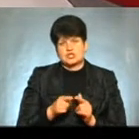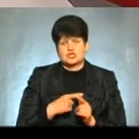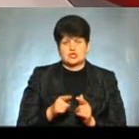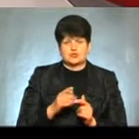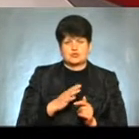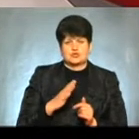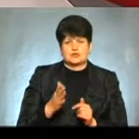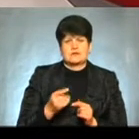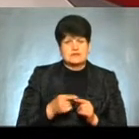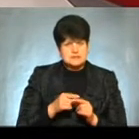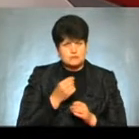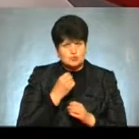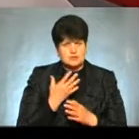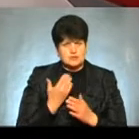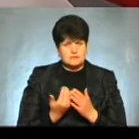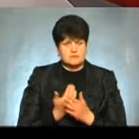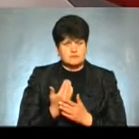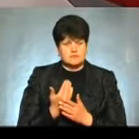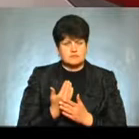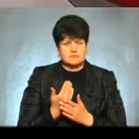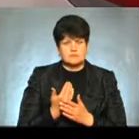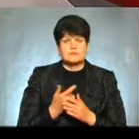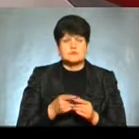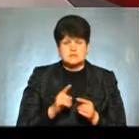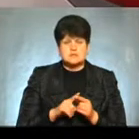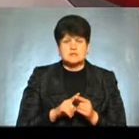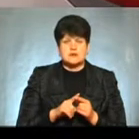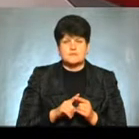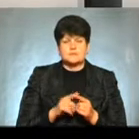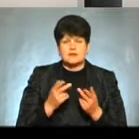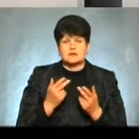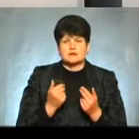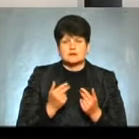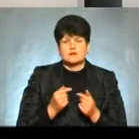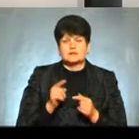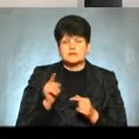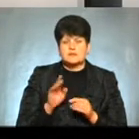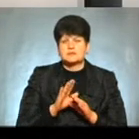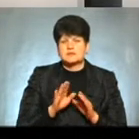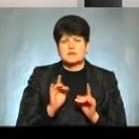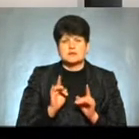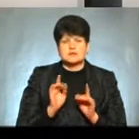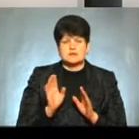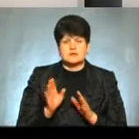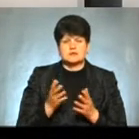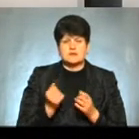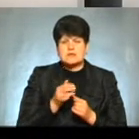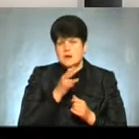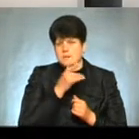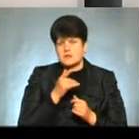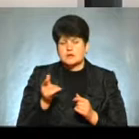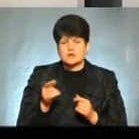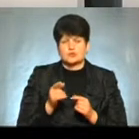Тобто це з позитивних новин, так, пов'язаних з чорсою? Там не тільки, бо якщо брати по періоду